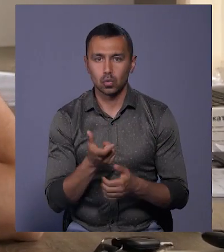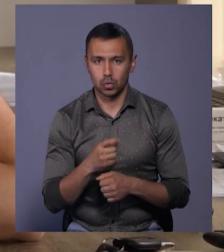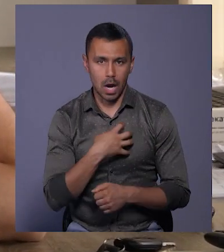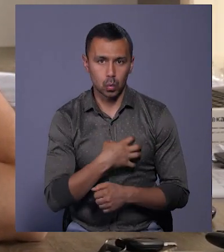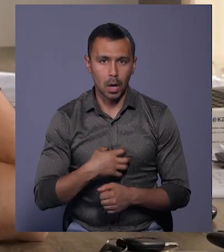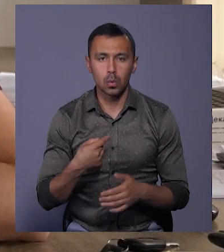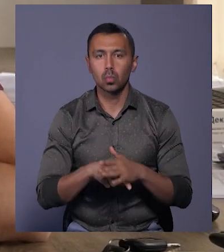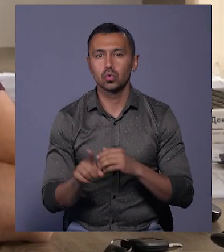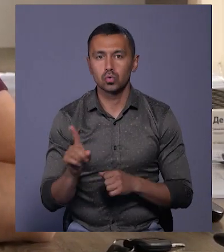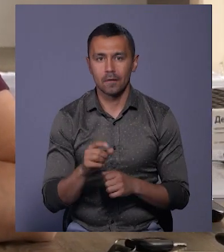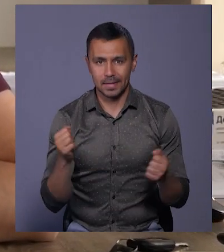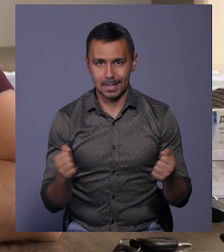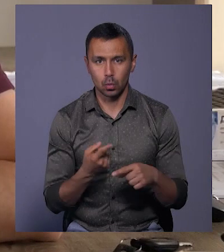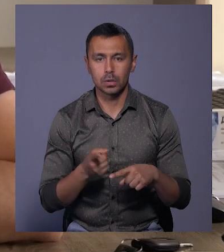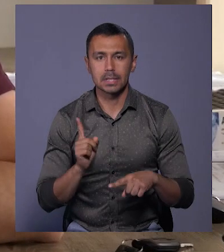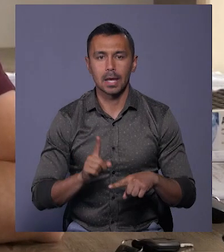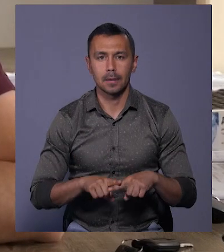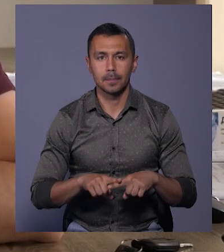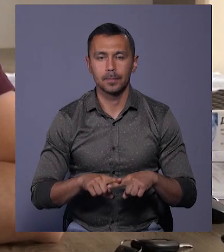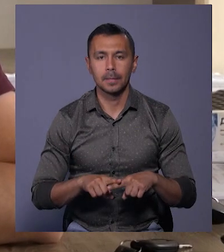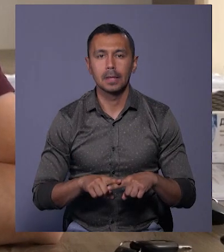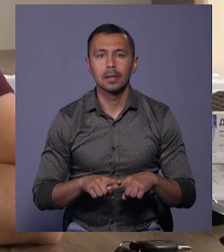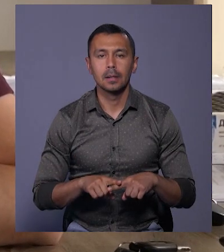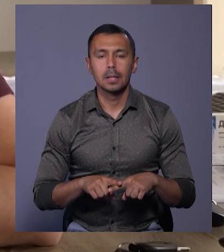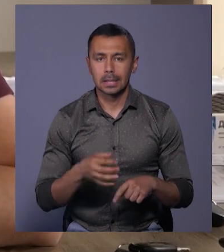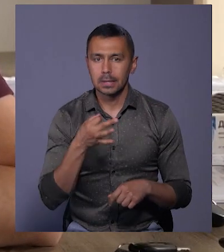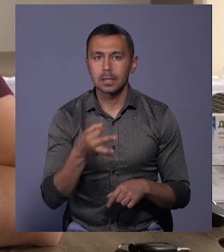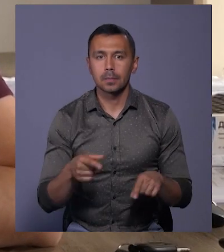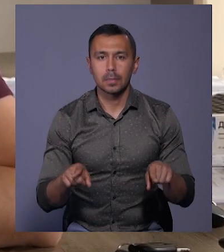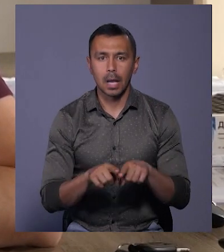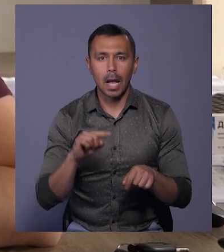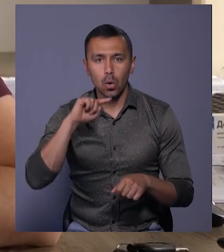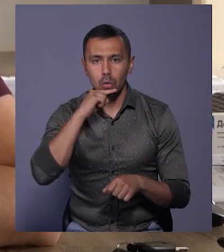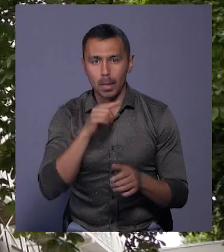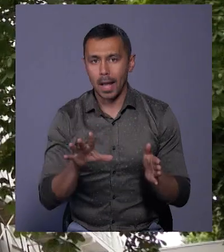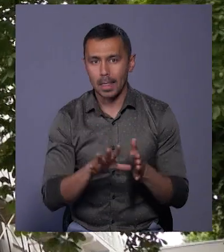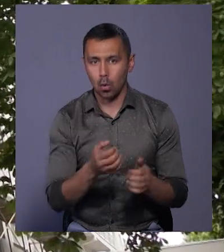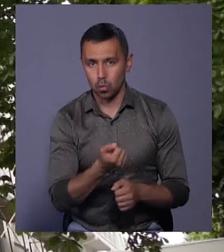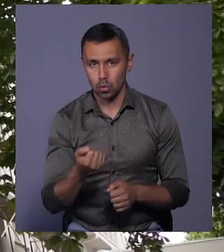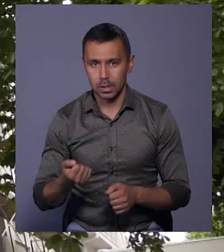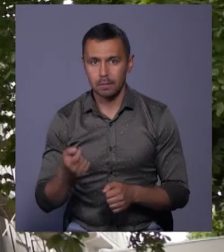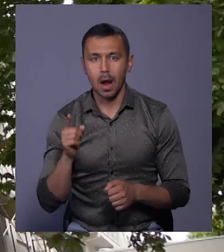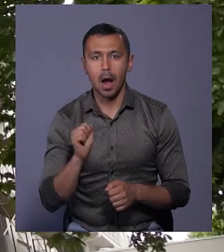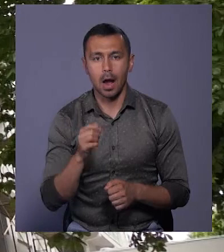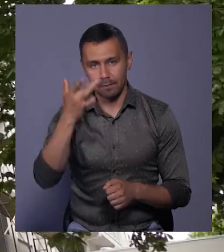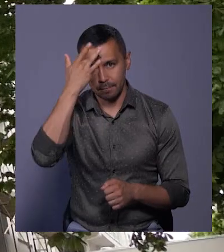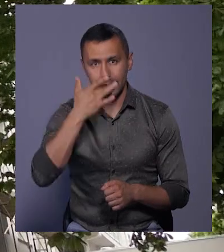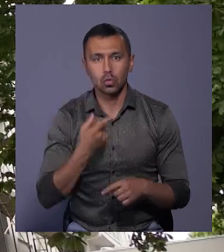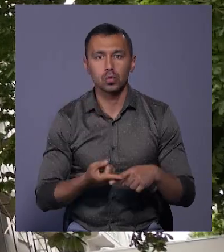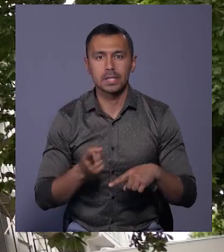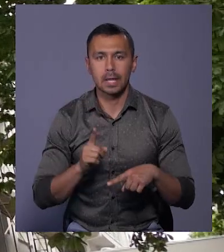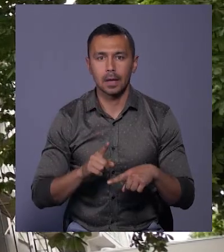актуальною, тому що взимку це, скажімо так, економія енергоносіїв, а влітку це